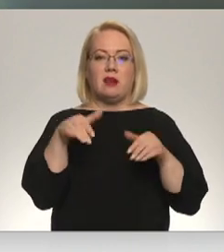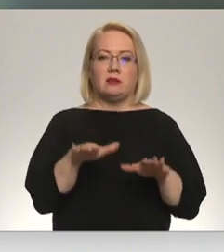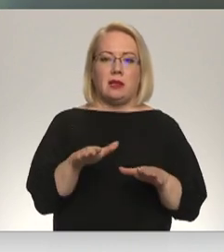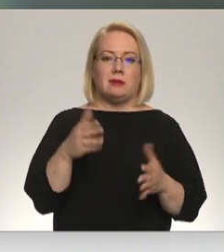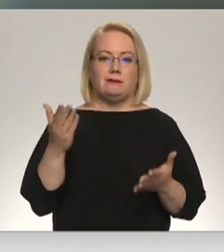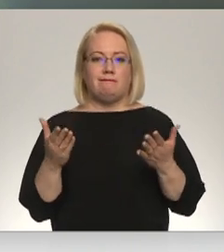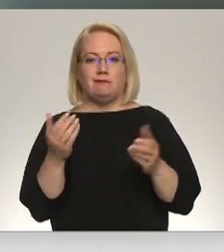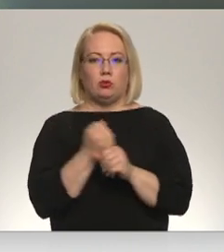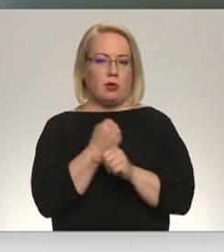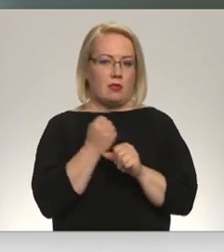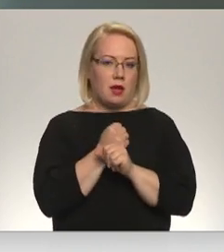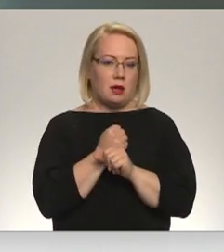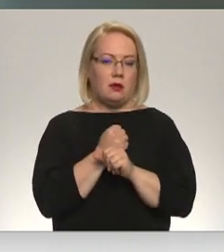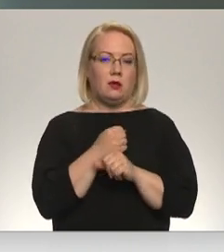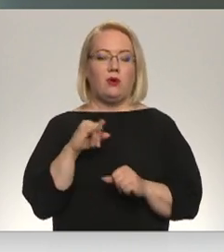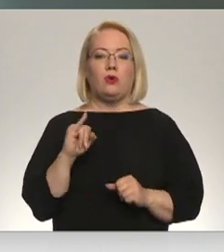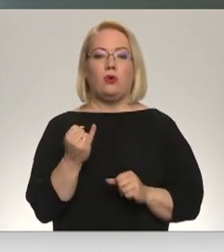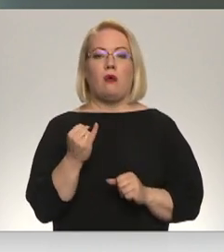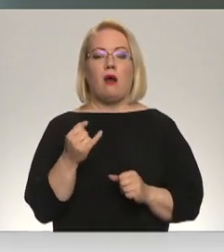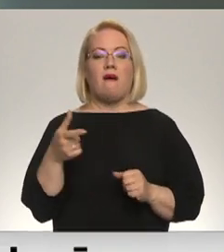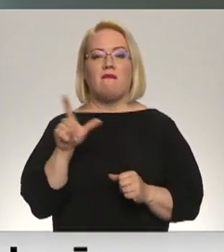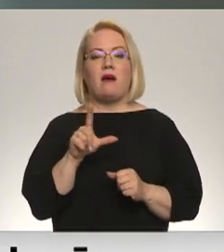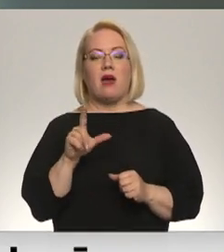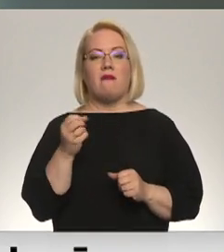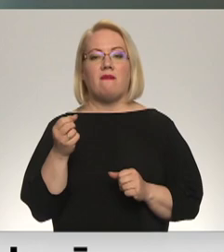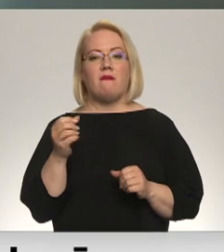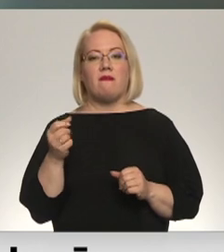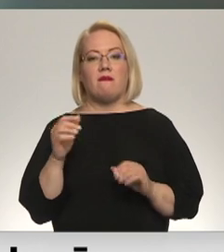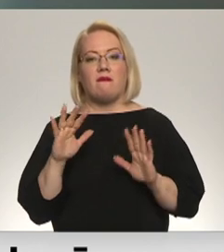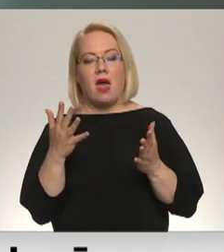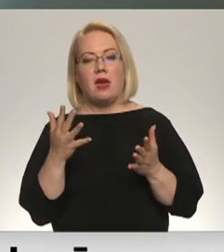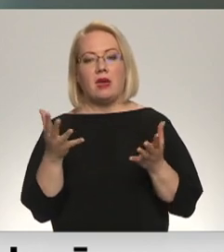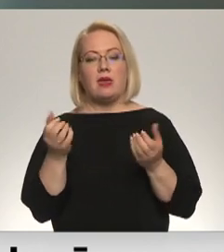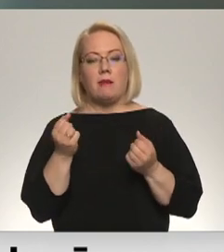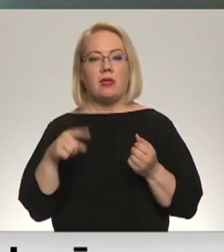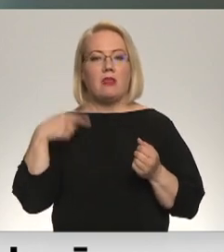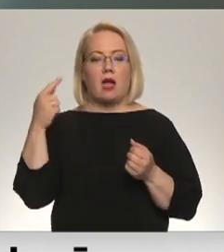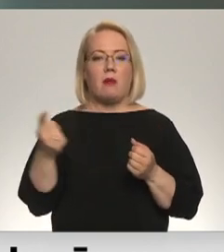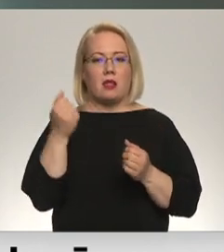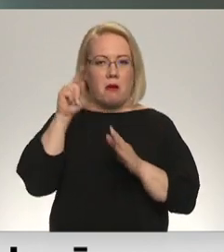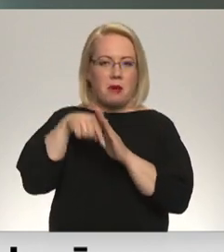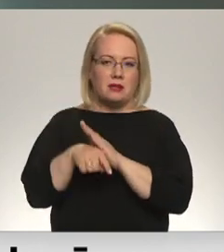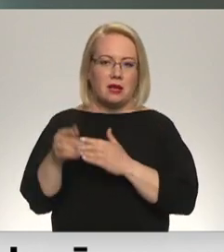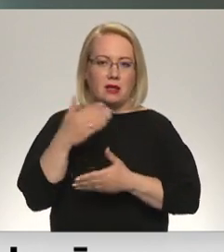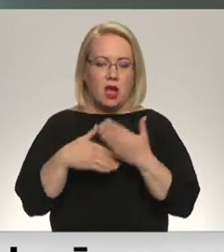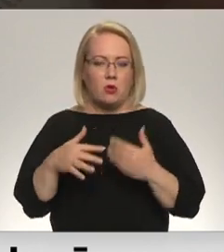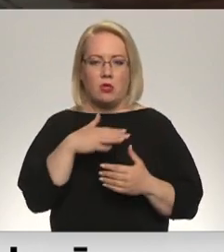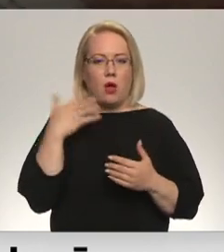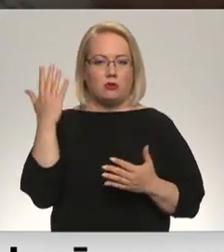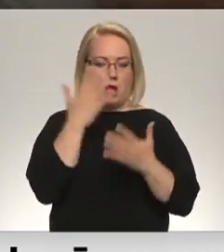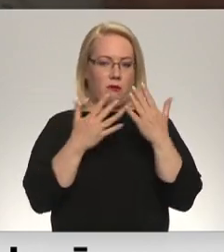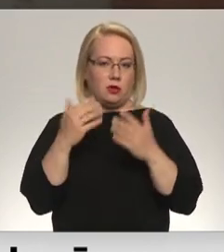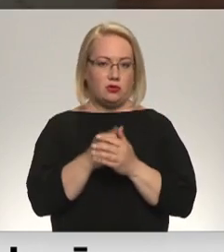darīt. Vai ņemt nākamā gadā to padziļināto, jo īstenībā diezgan daudz ir samulsuši.